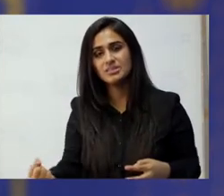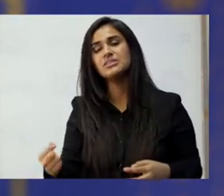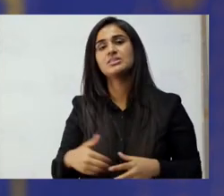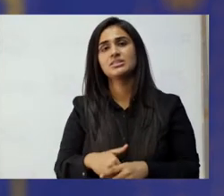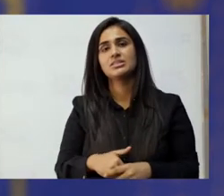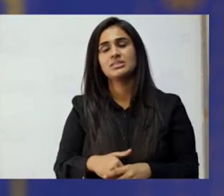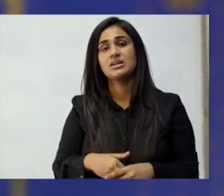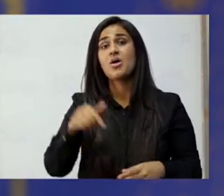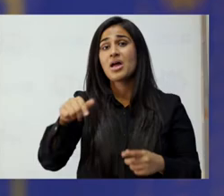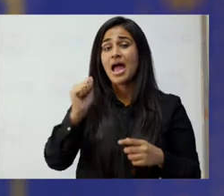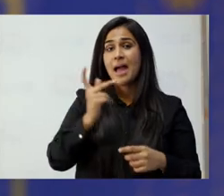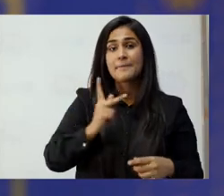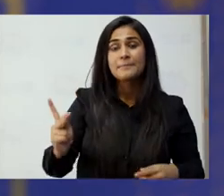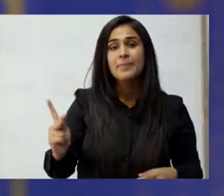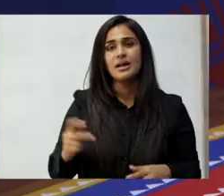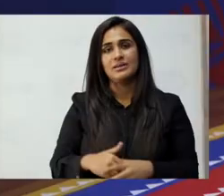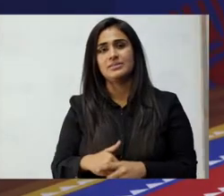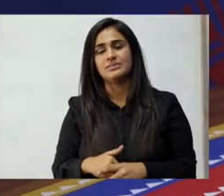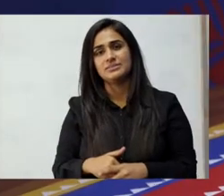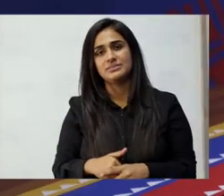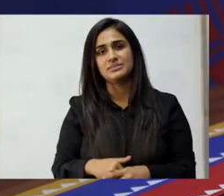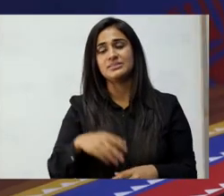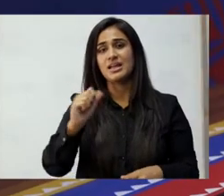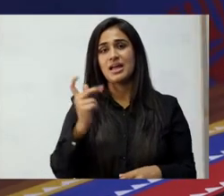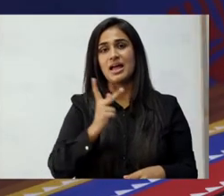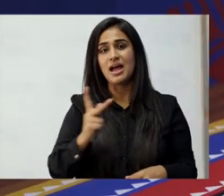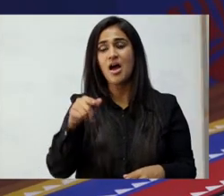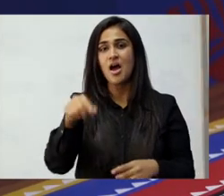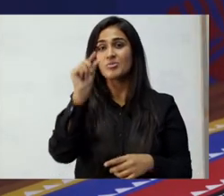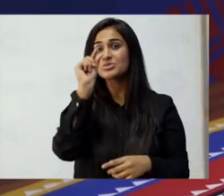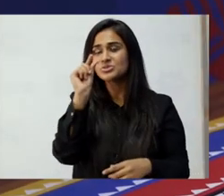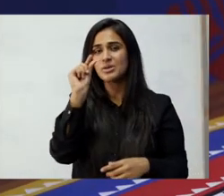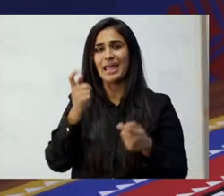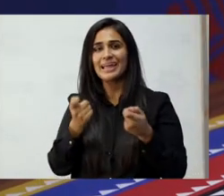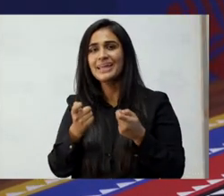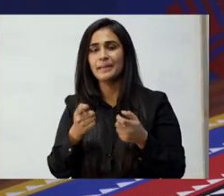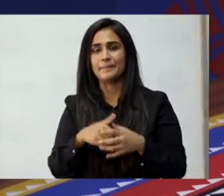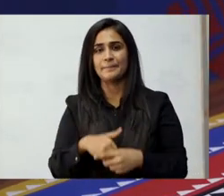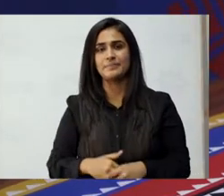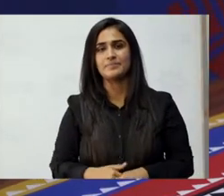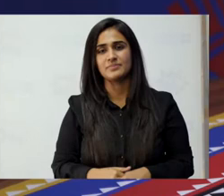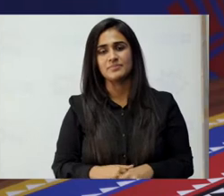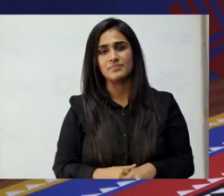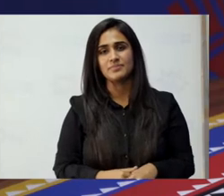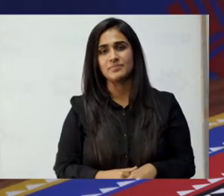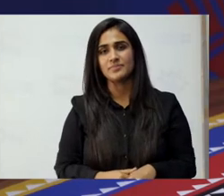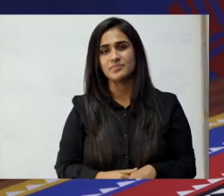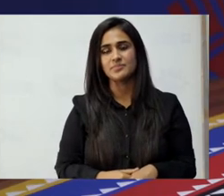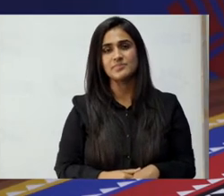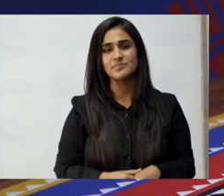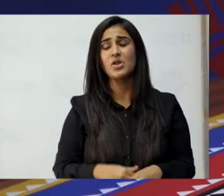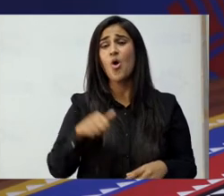مختلف علاقوں سے جمع کیے گئے اور اس ایپ پہ آپ کو ملیں گے اس میں بھی ایک چھوٹا سا گیم